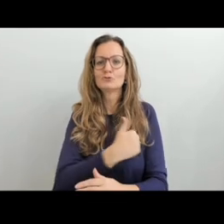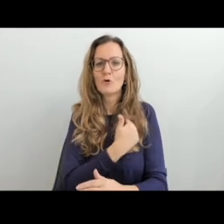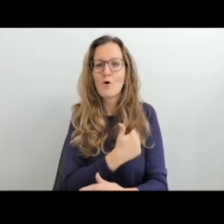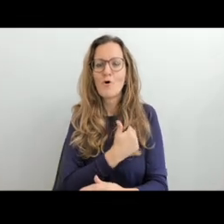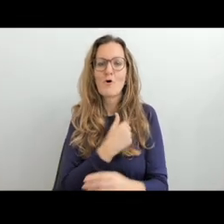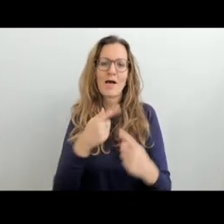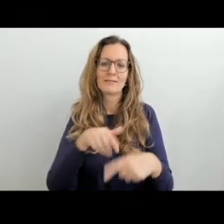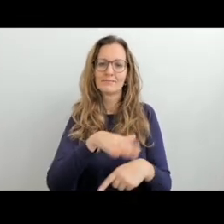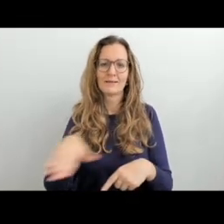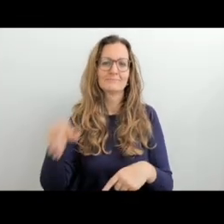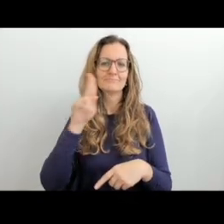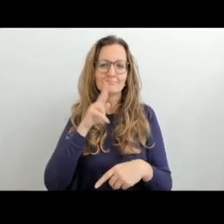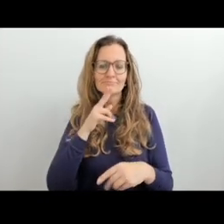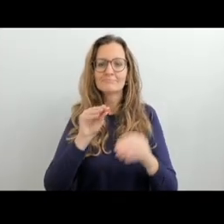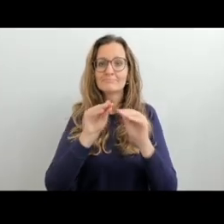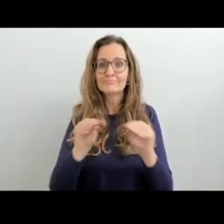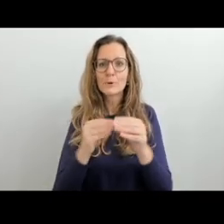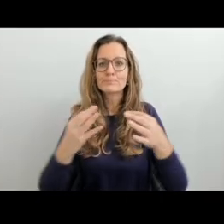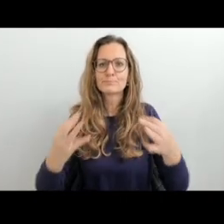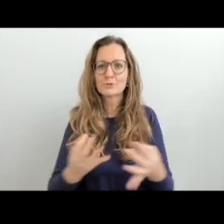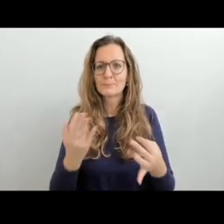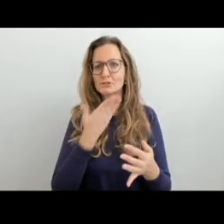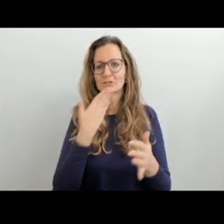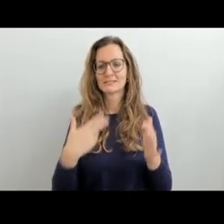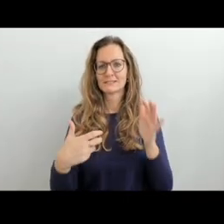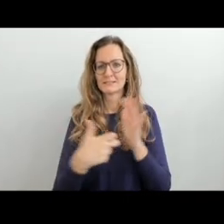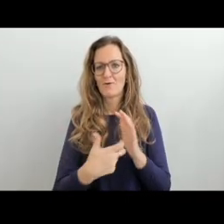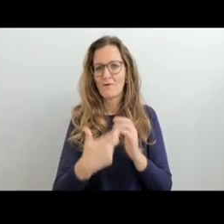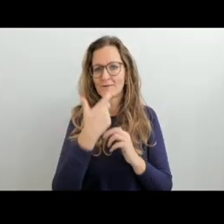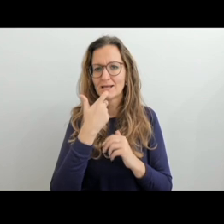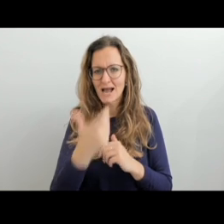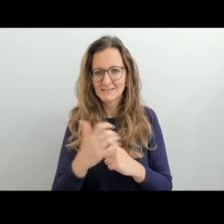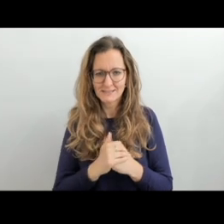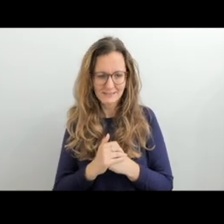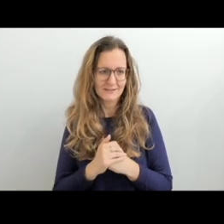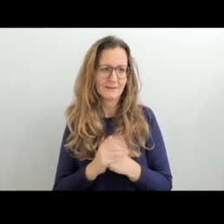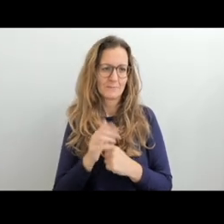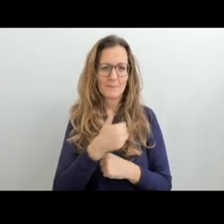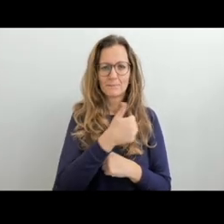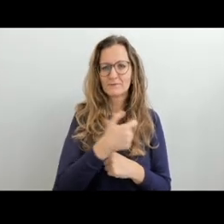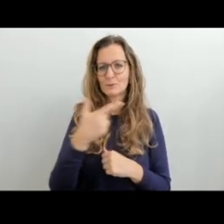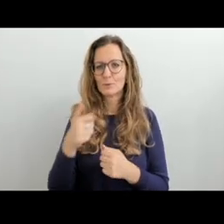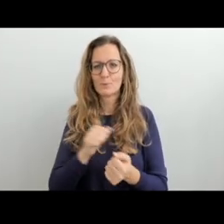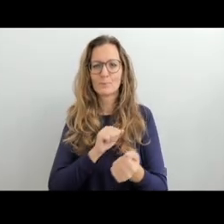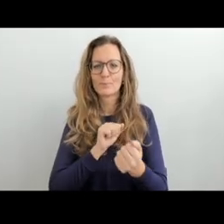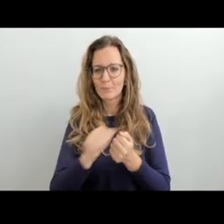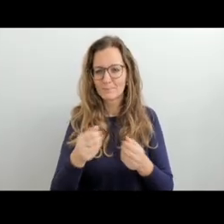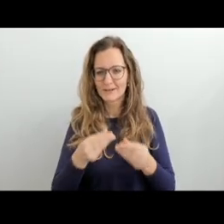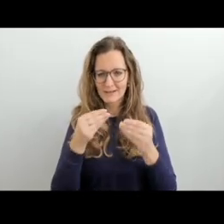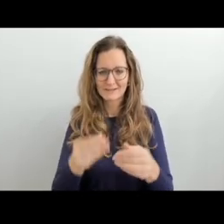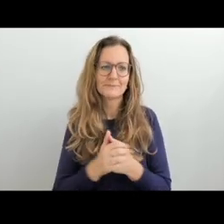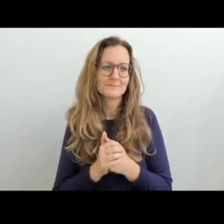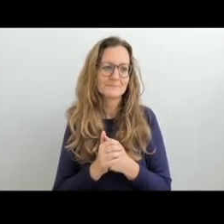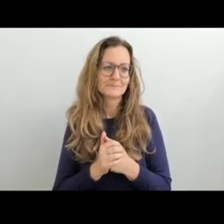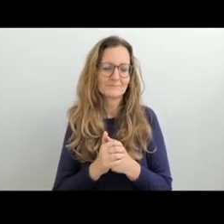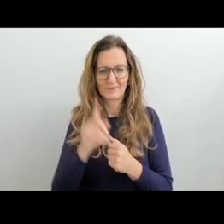učitele na školách pro děti se sluchovým postižením pro učitele předmětu český